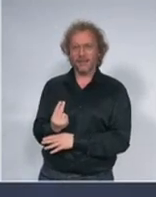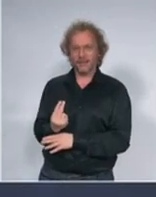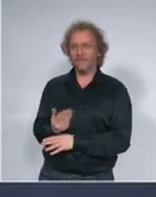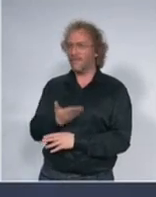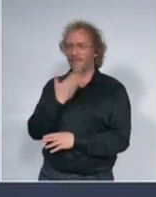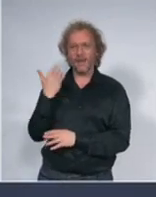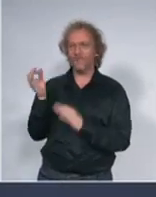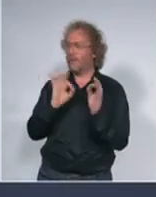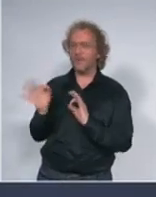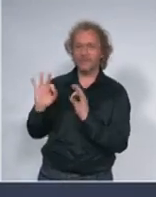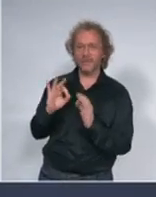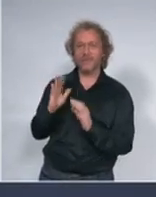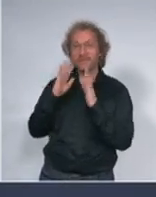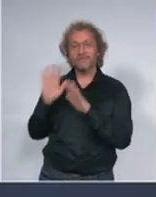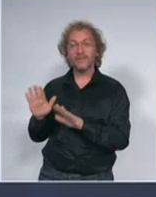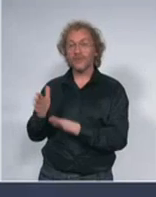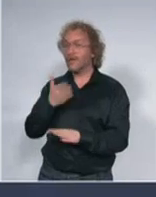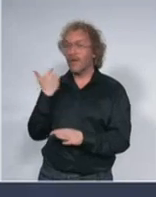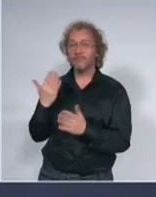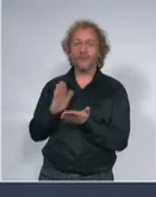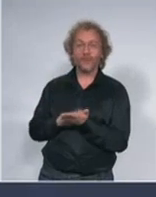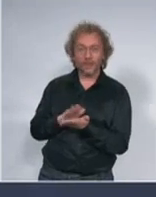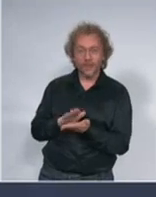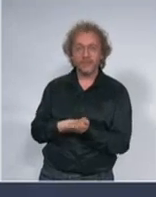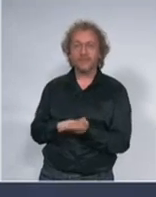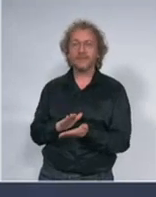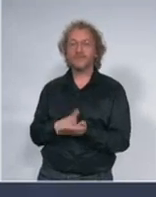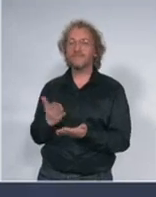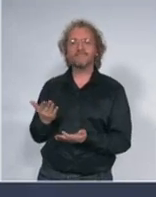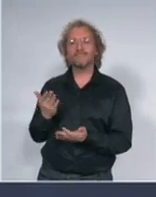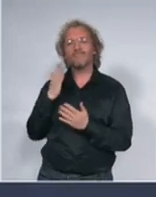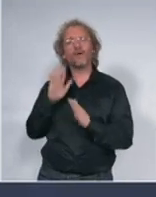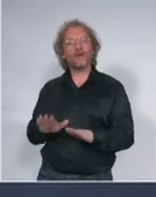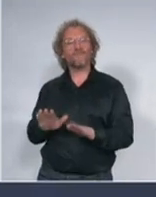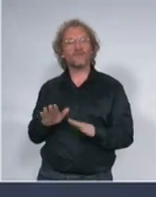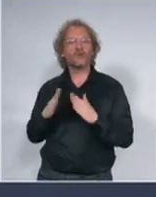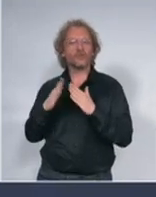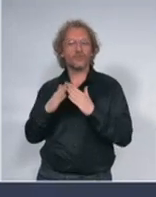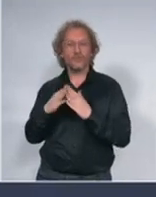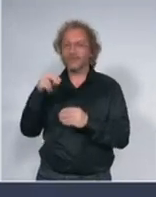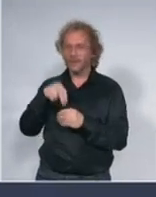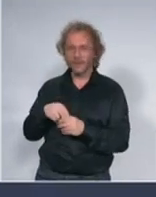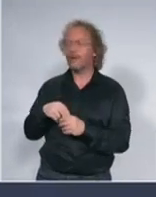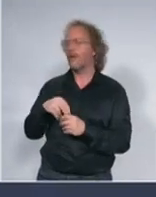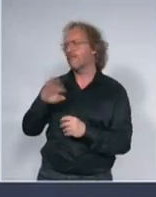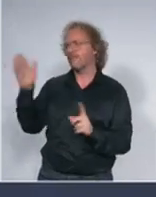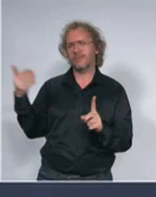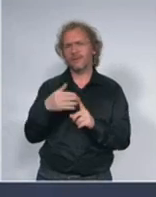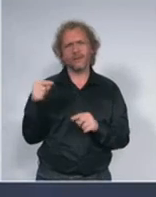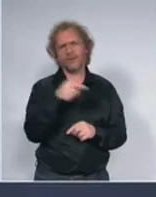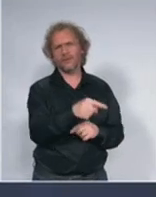obezbeđeno boravište ili ne mogu da dokažu da imaju obezbeđeno boravište će direktno biti upućena u kamp u Moroviću